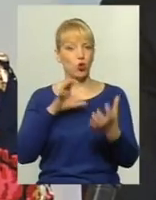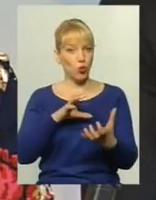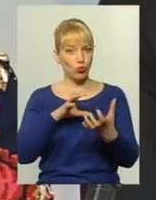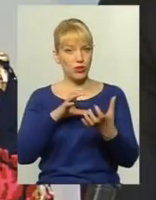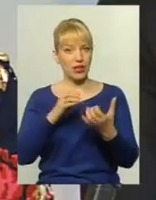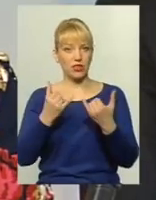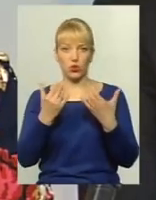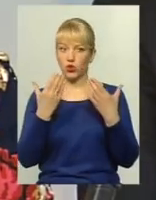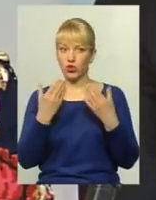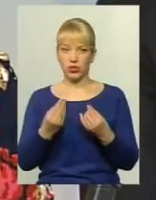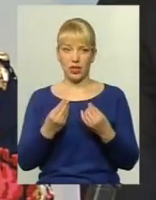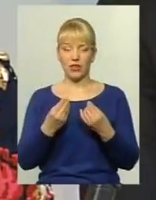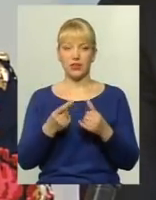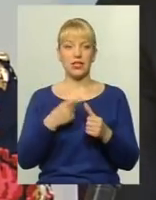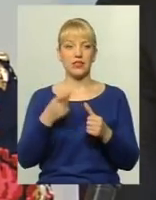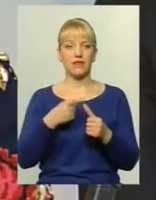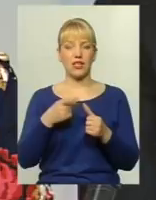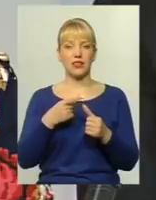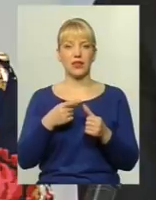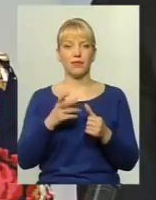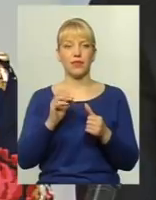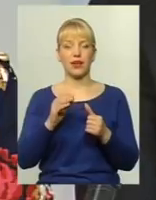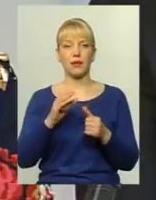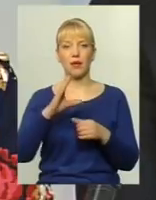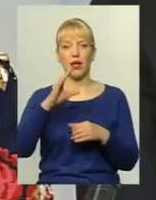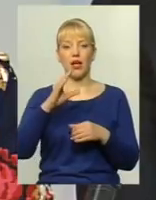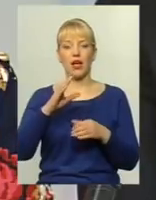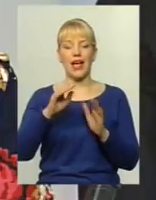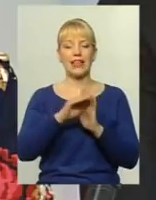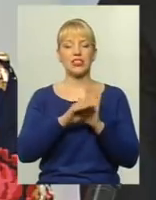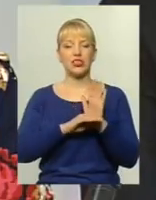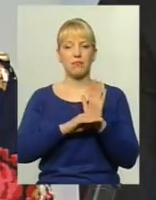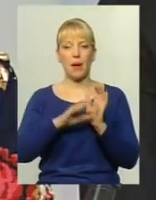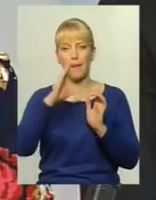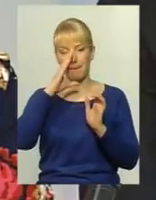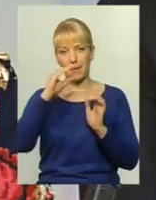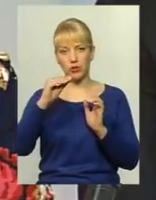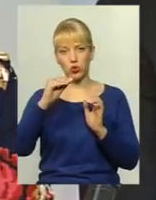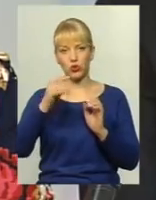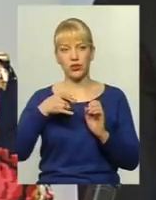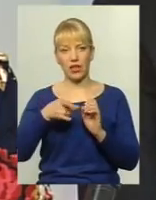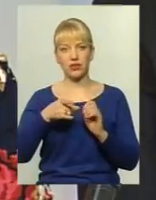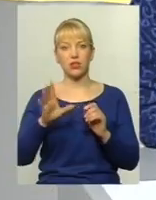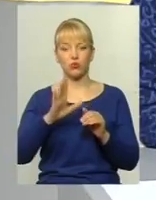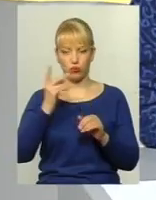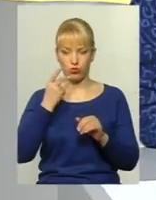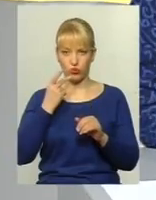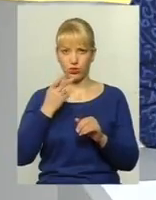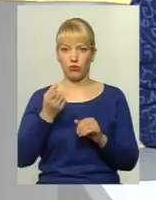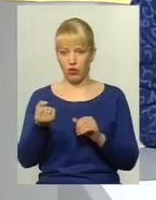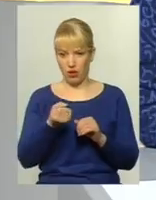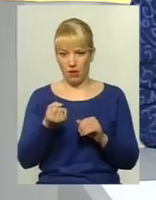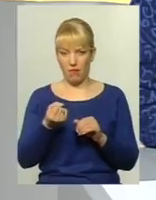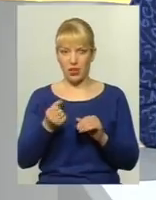день, називається в режимі маршрутного таксі. Якщо перевізник буде тримати постійно місця для пільгових